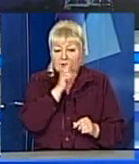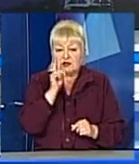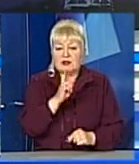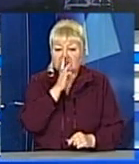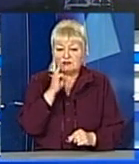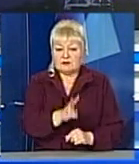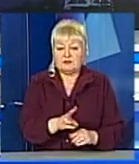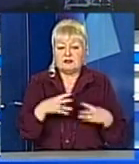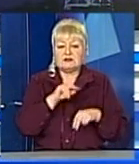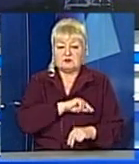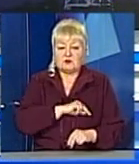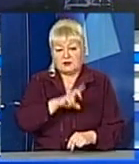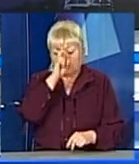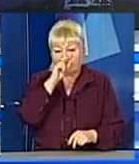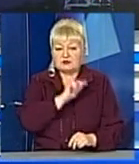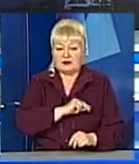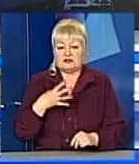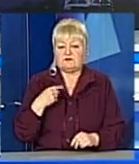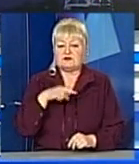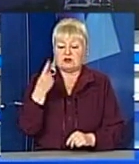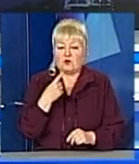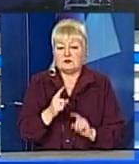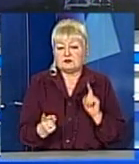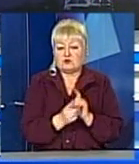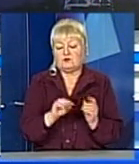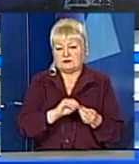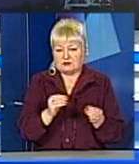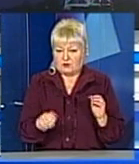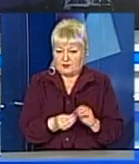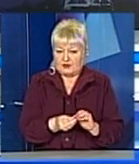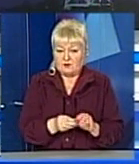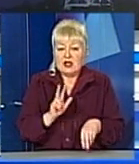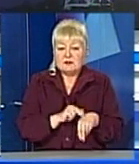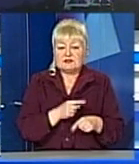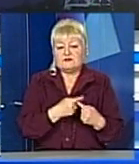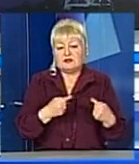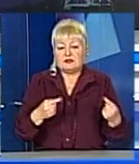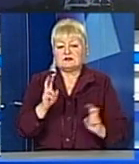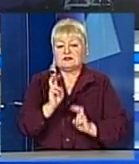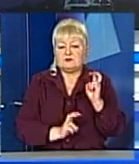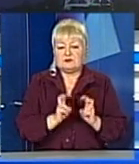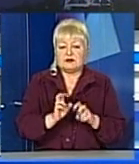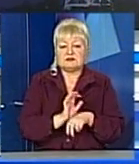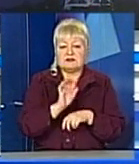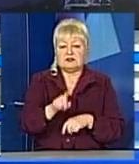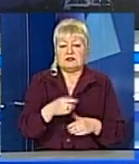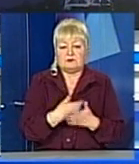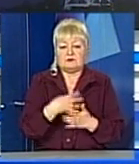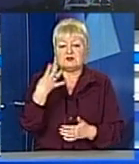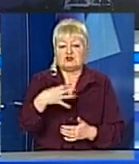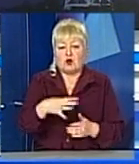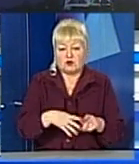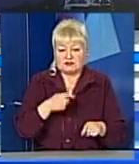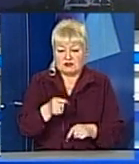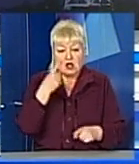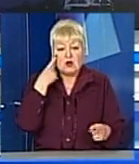співробітники Держпраці у Львівській області зіштовхнулися з проблемою. Працівники різних підприємств надіслали їм понад 40 заяв, в